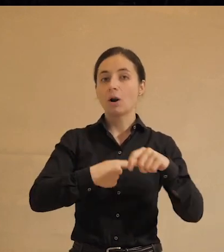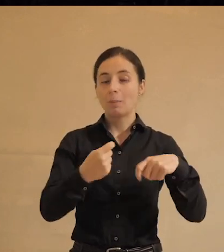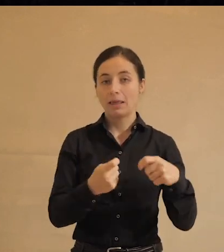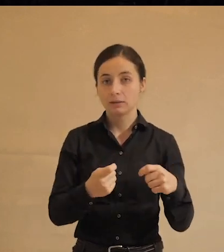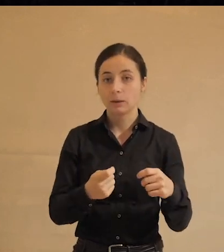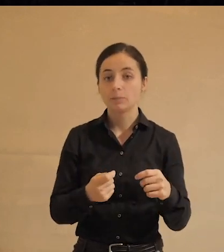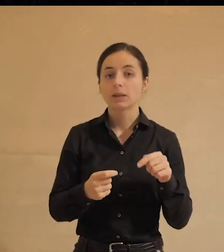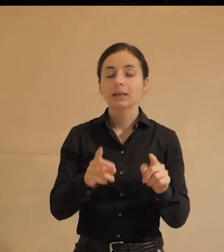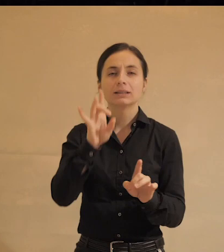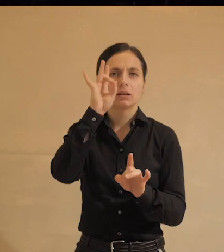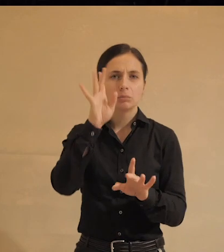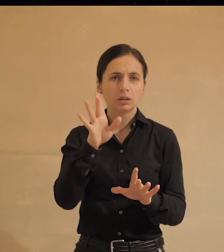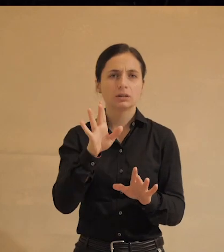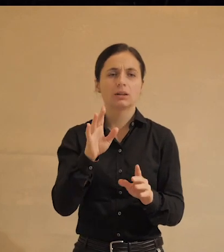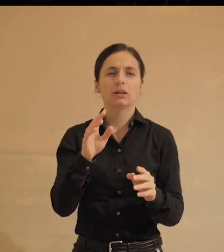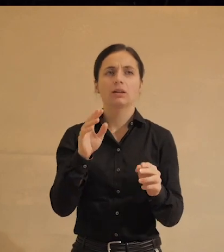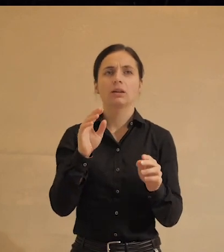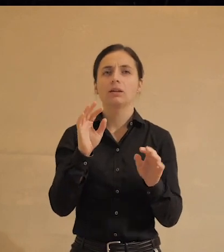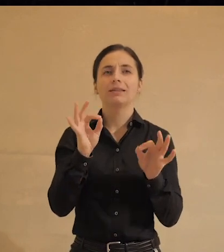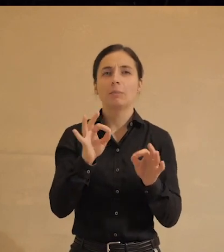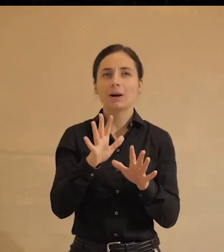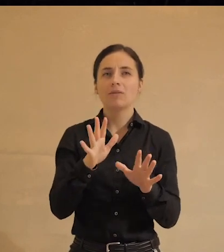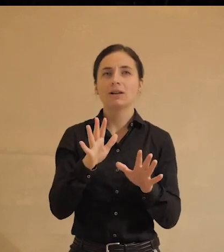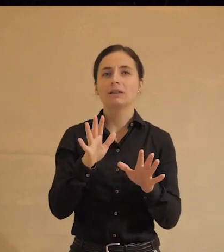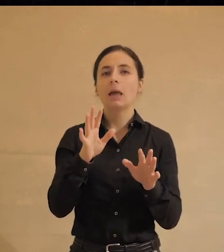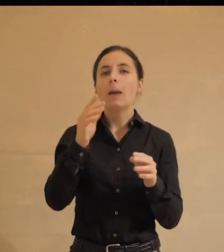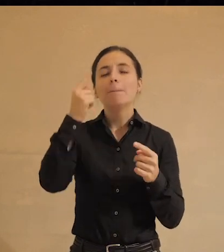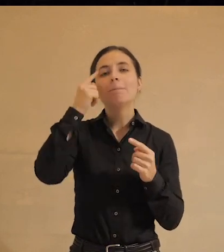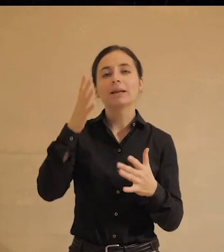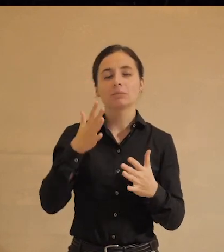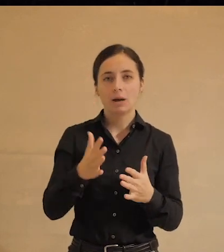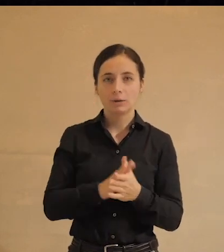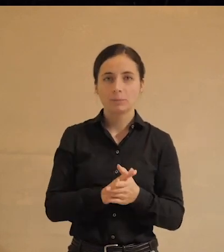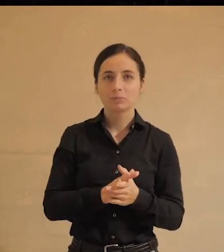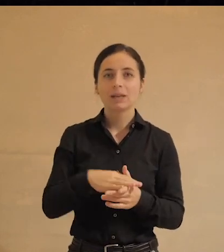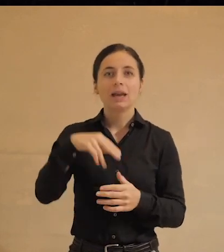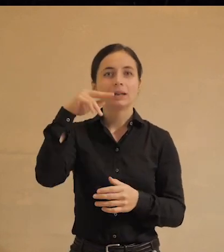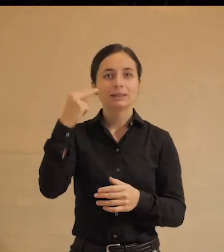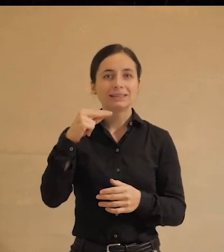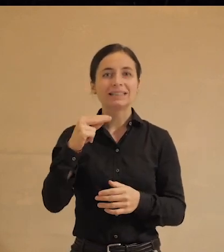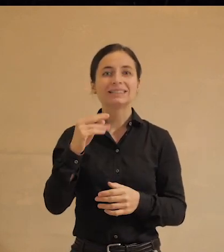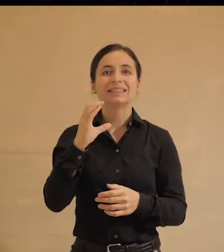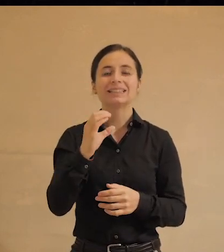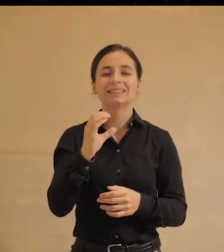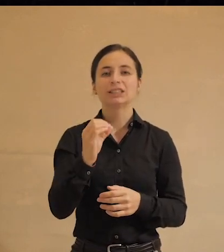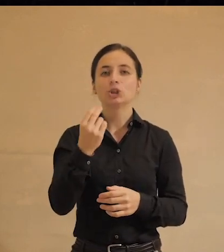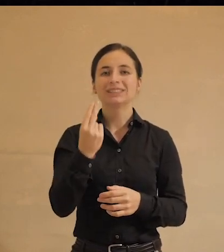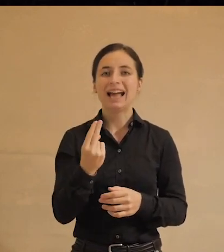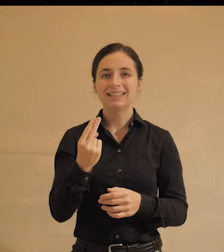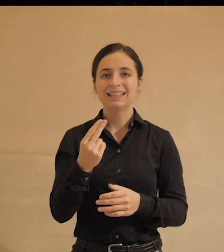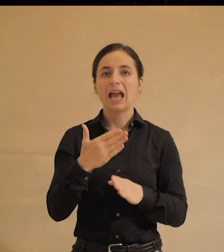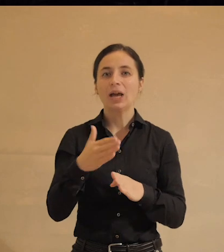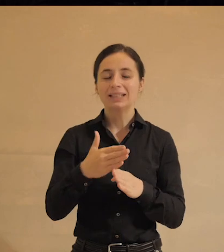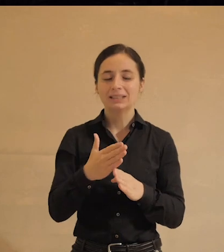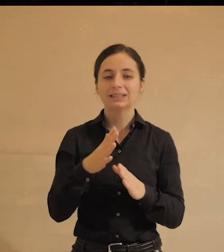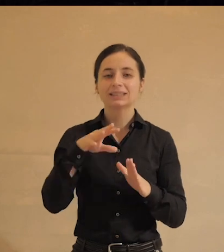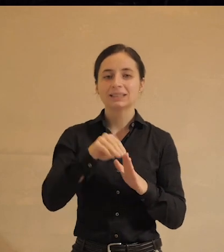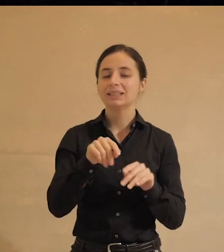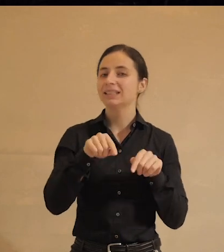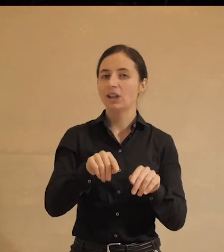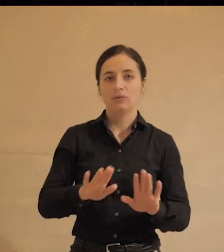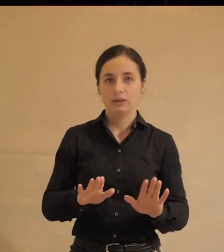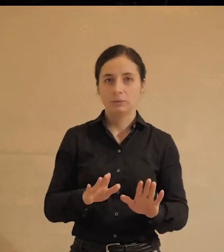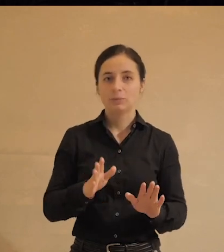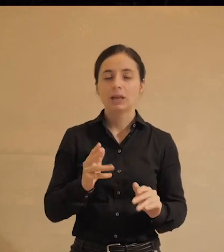знаменитый и не совсем правильно понимаемый и на самом деле труднопостижимый китайский социальный кредит состоит не в этом. Когда